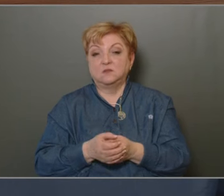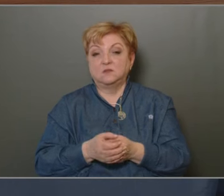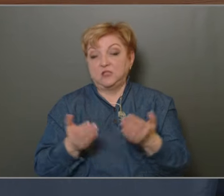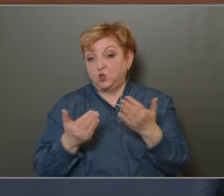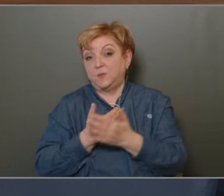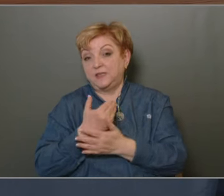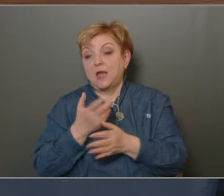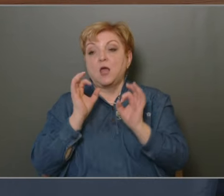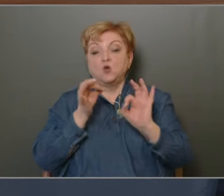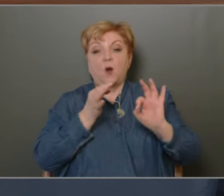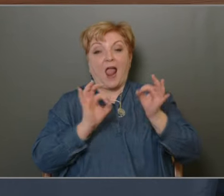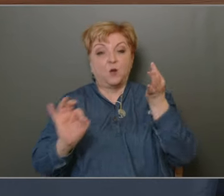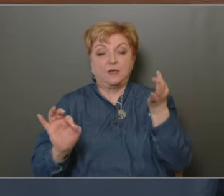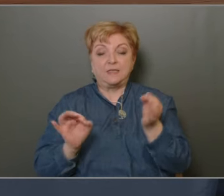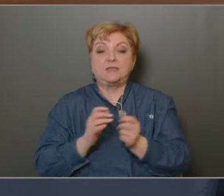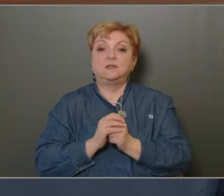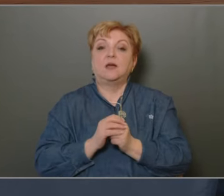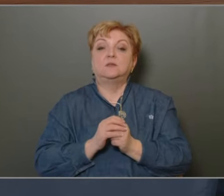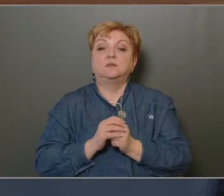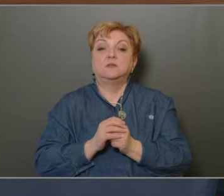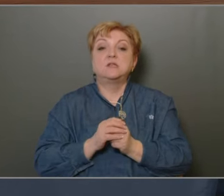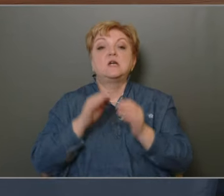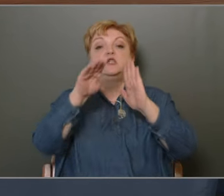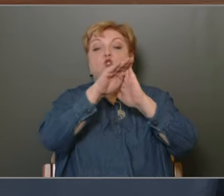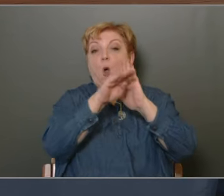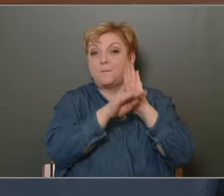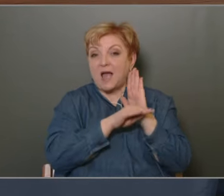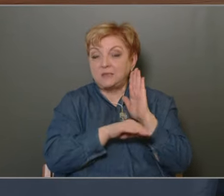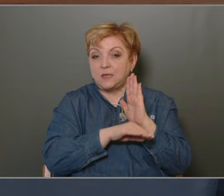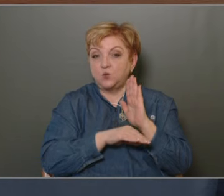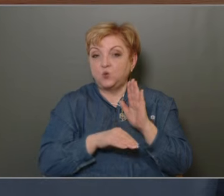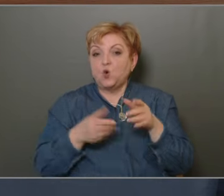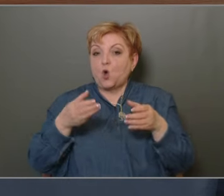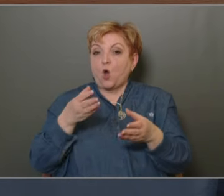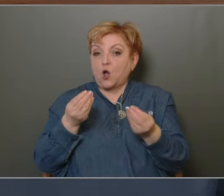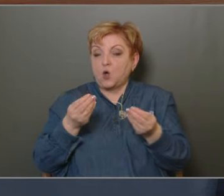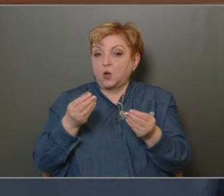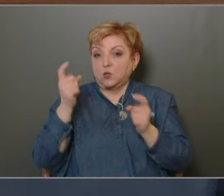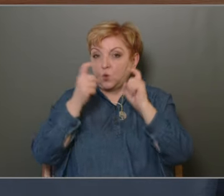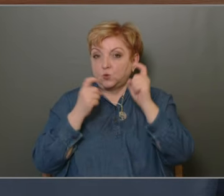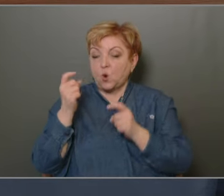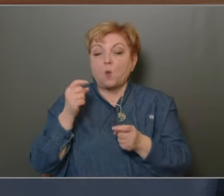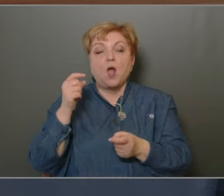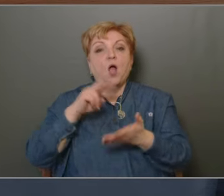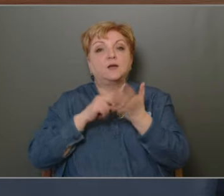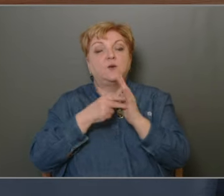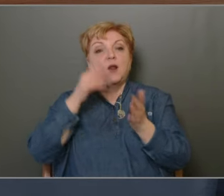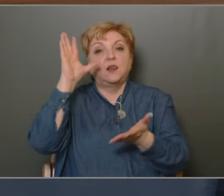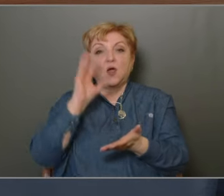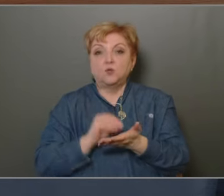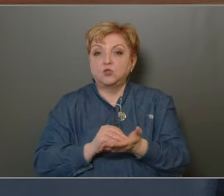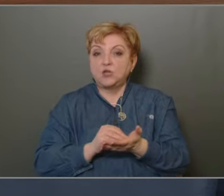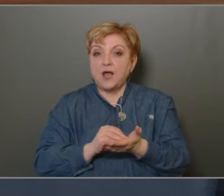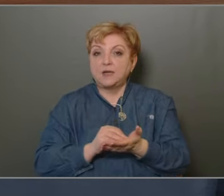Én egy jól előkészített, szabályszerű anyagnak gondolom, és a kerületi lakosságát,